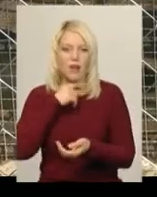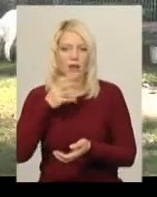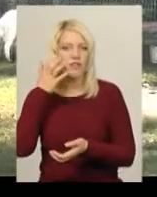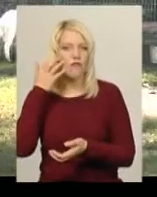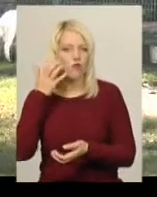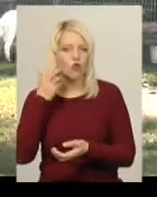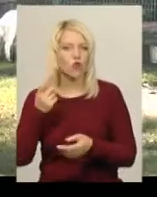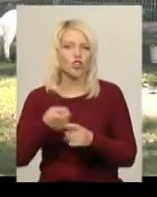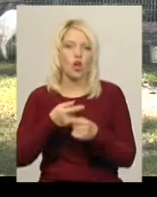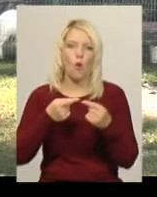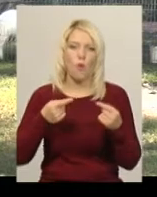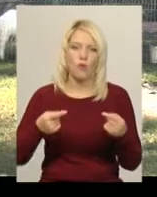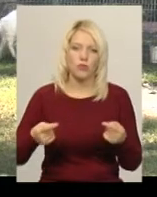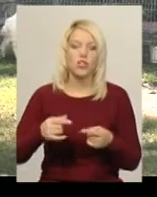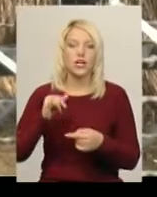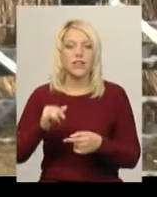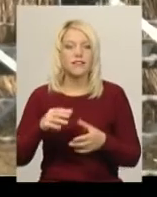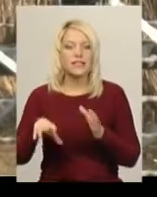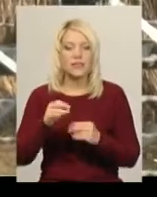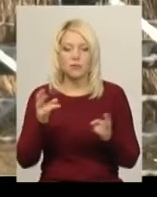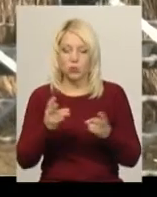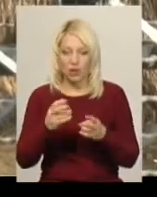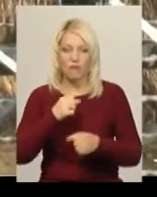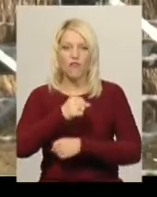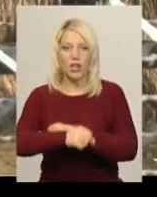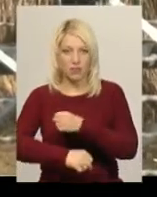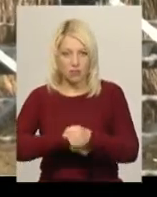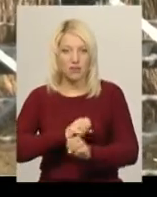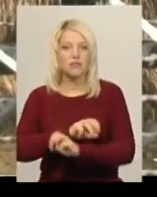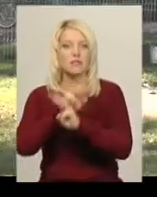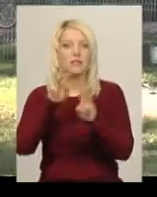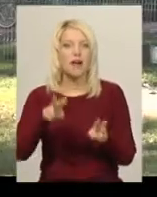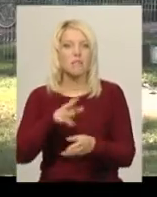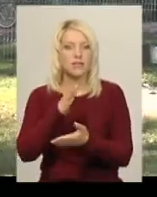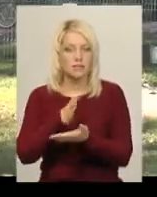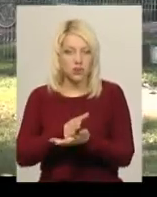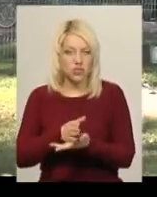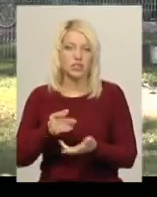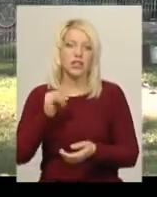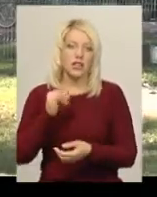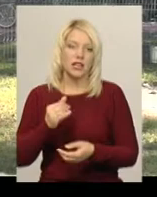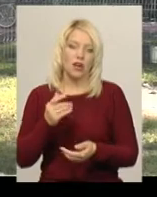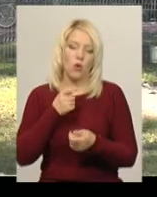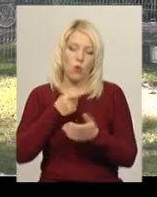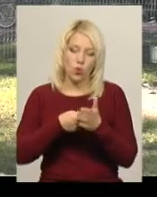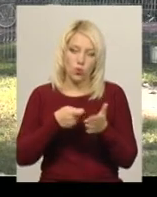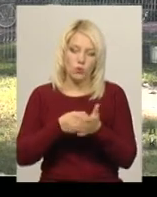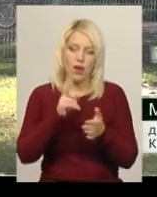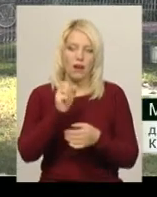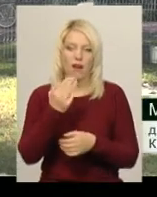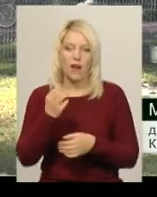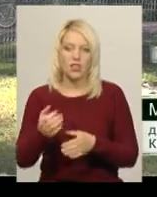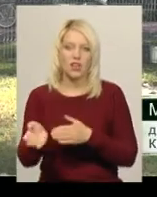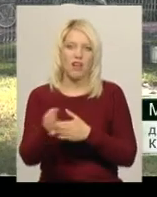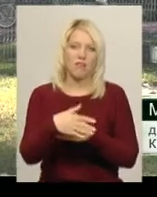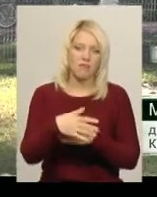доглядальник Микола Коломієць. Та додає, усім необхідним ведмеді у зоокуточку забезпечені. Годуємо кашами на основі риби та